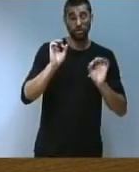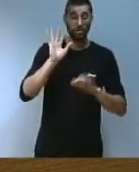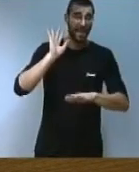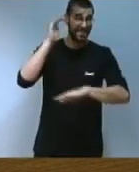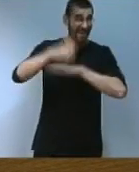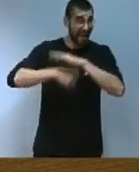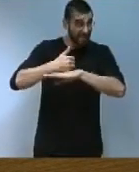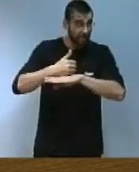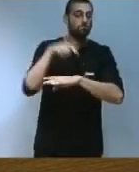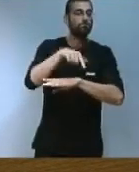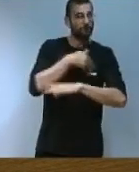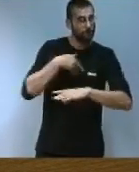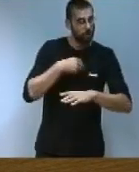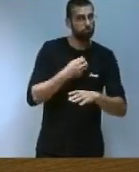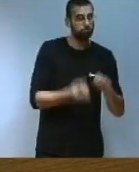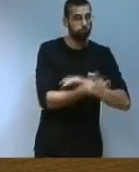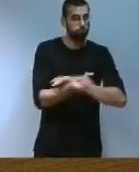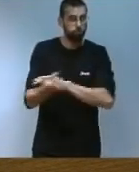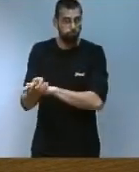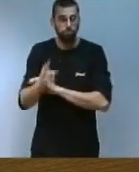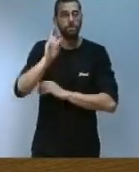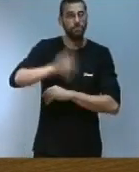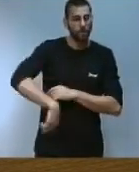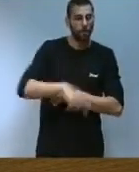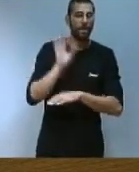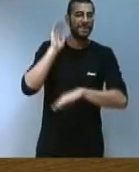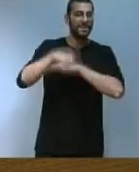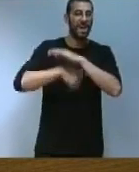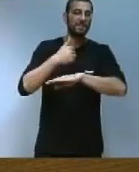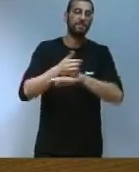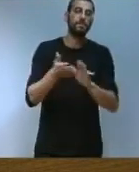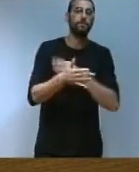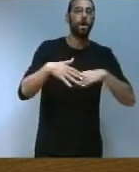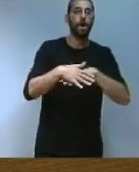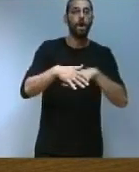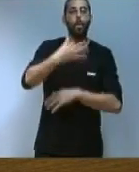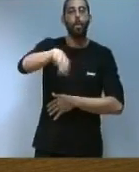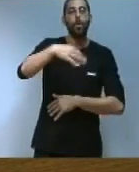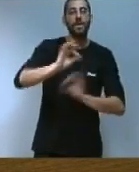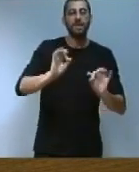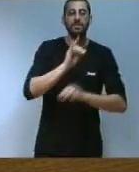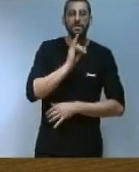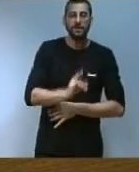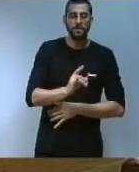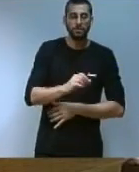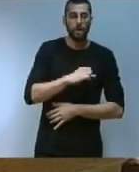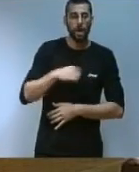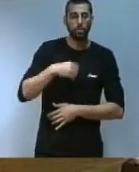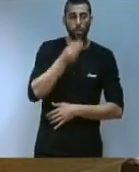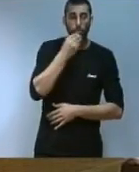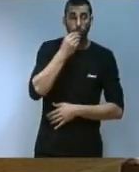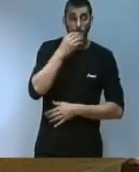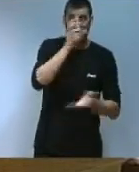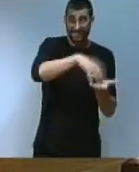També engegarem una plataforma de gestió energètica unificada de la Generalitat que permetrà la gestió de totes les instal·lacions de la mateixa Generalitat